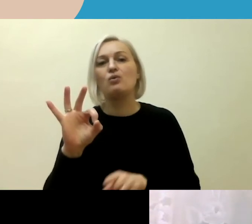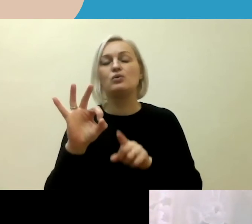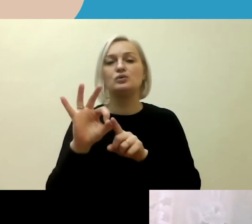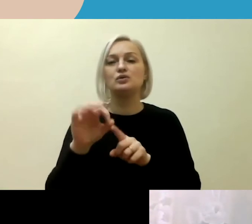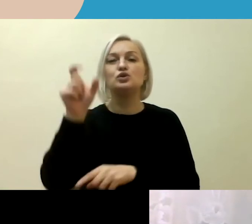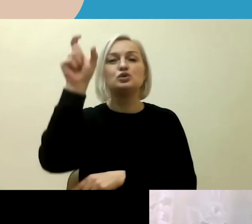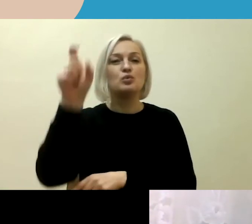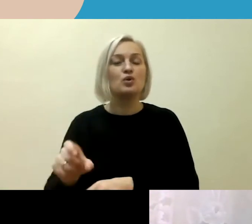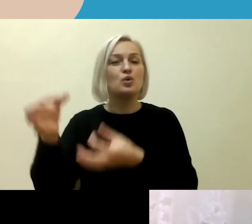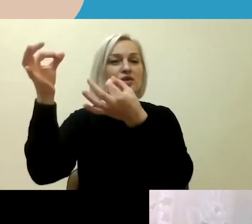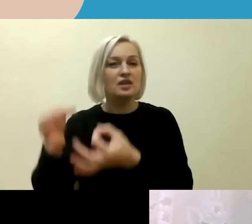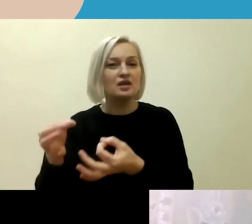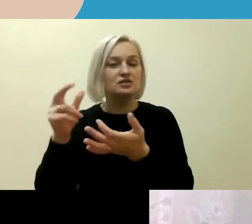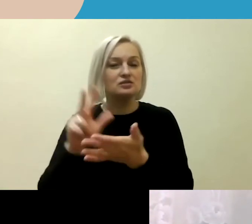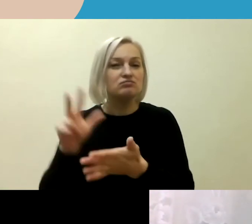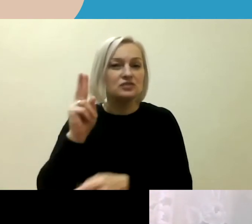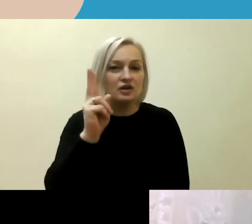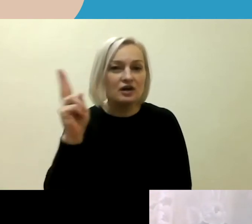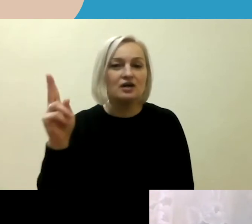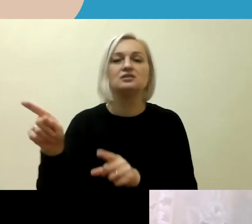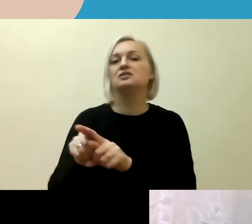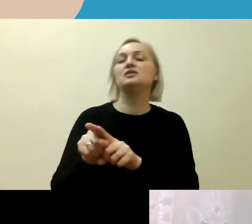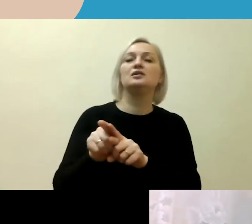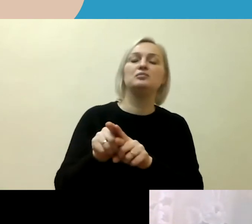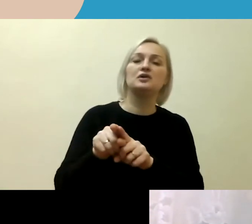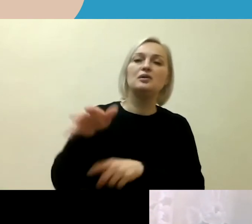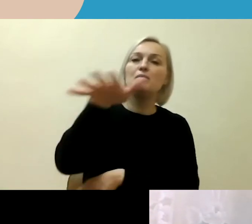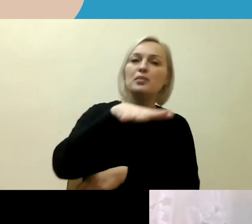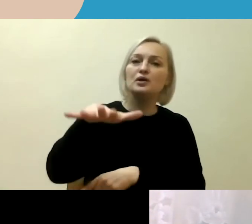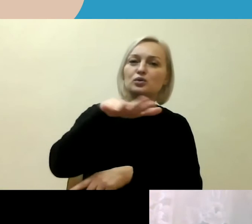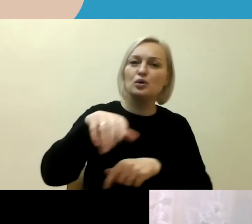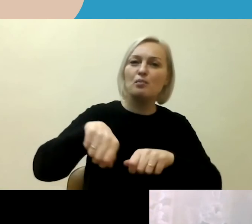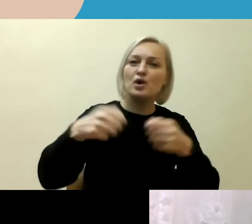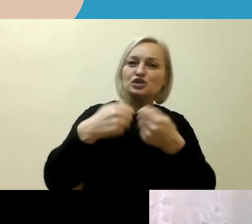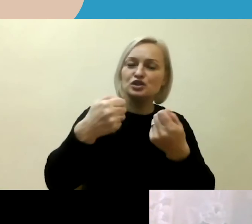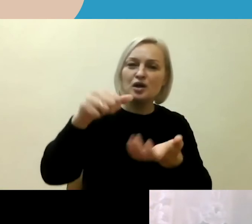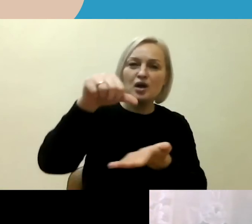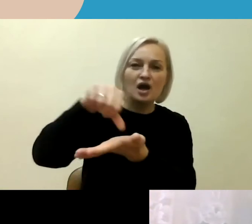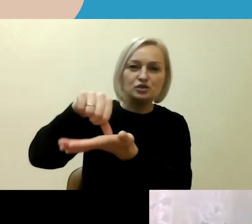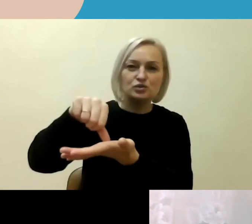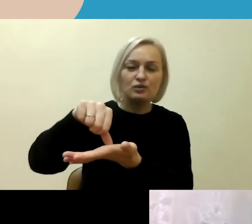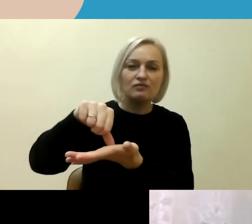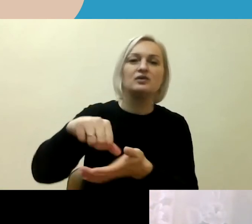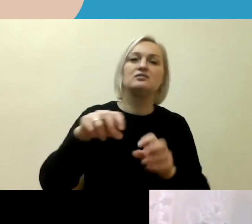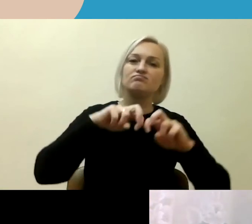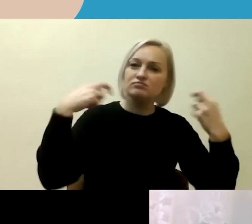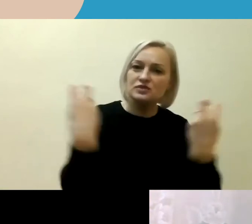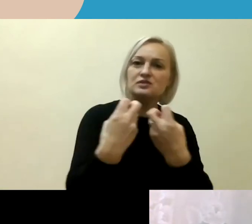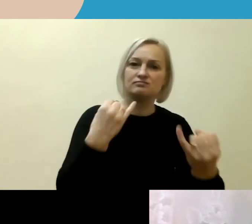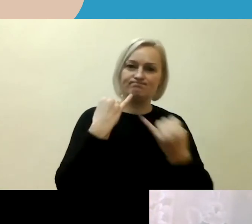teisės, su pažeidžiamų, bendruomenių atstovais, sėsti prie bendro stalo ir kalbėti.